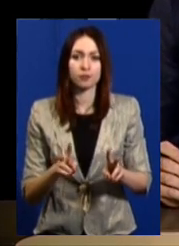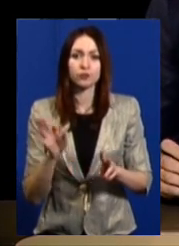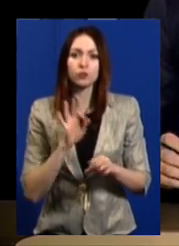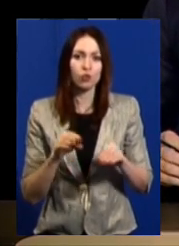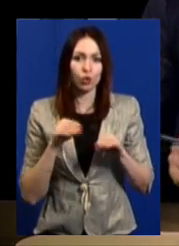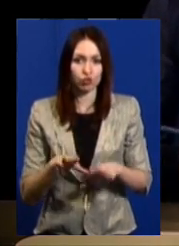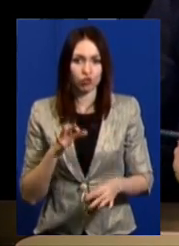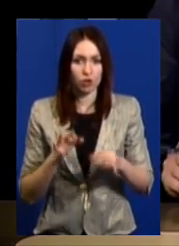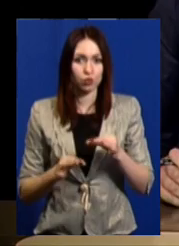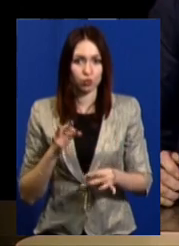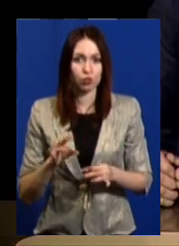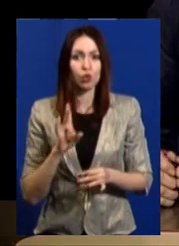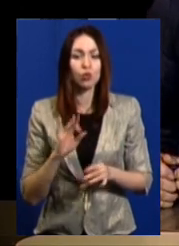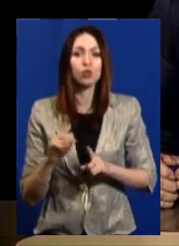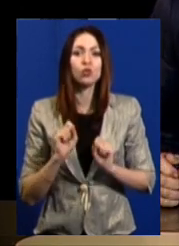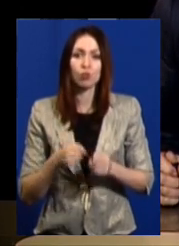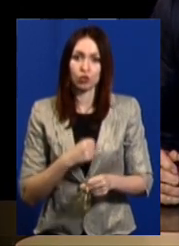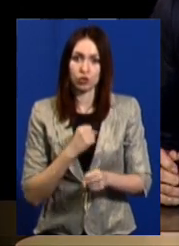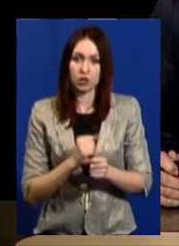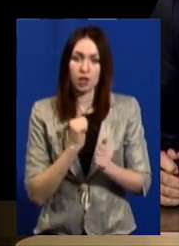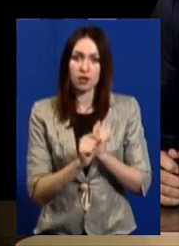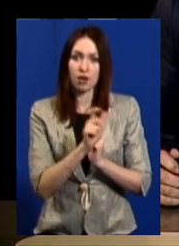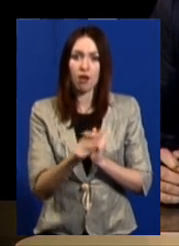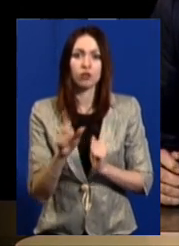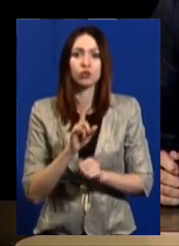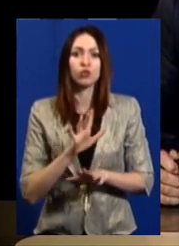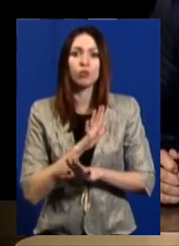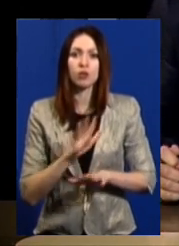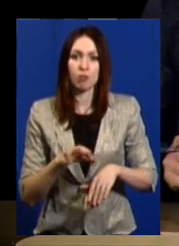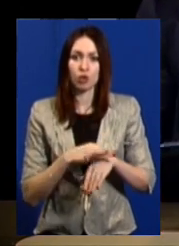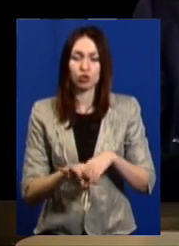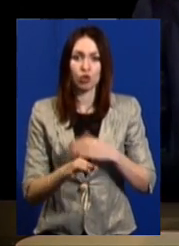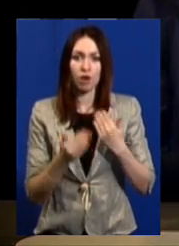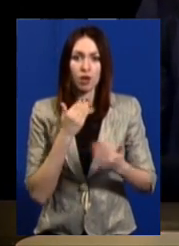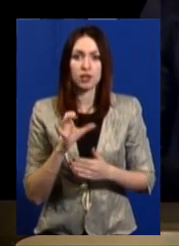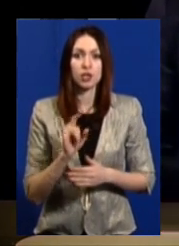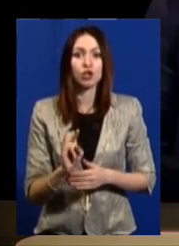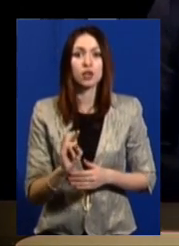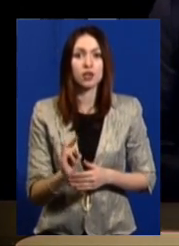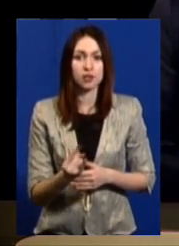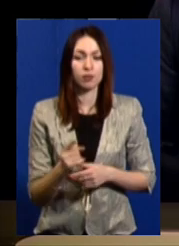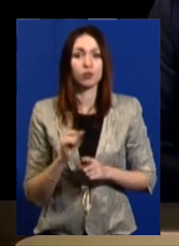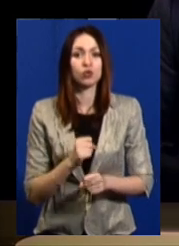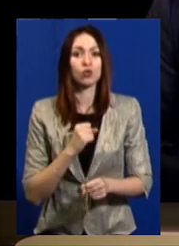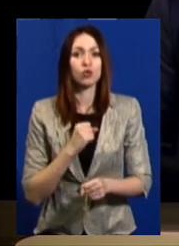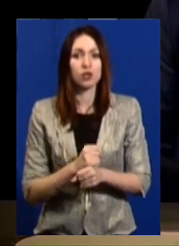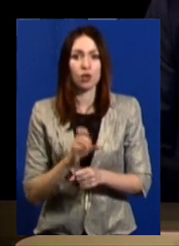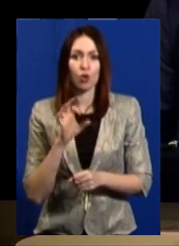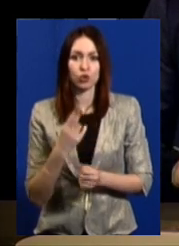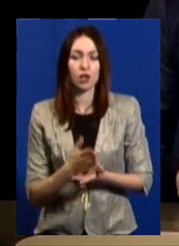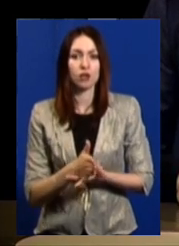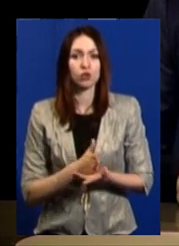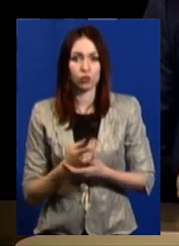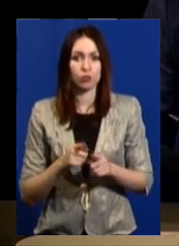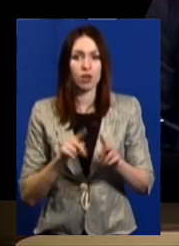рішення суду. Але що може зробити кожен, аби не допустити жорстокого поводження з дітьми? І що роблять соціальні служби? Це тема дня.